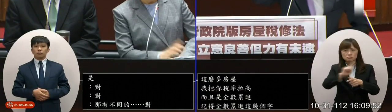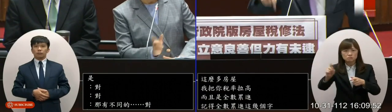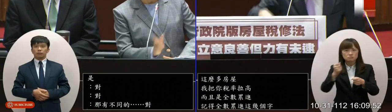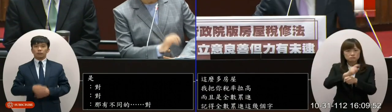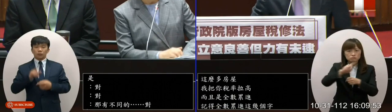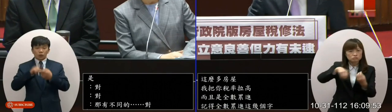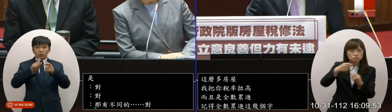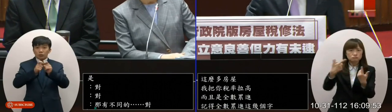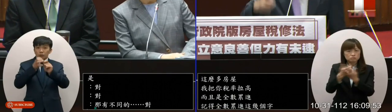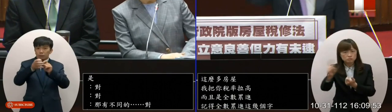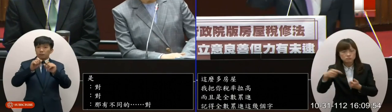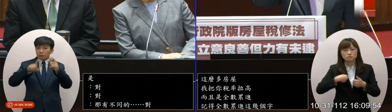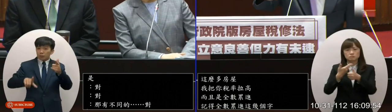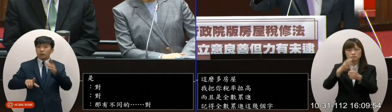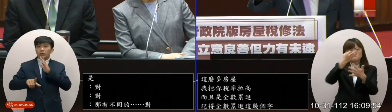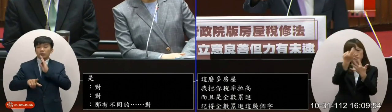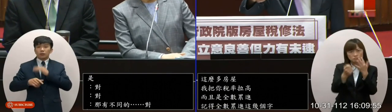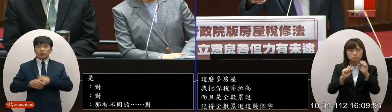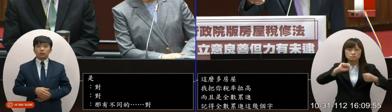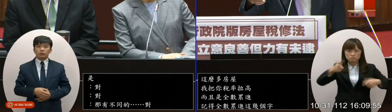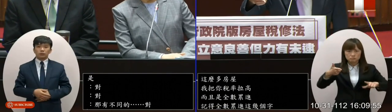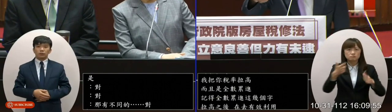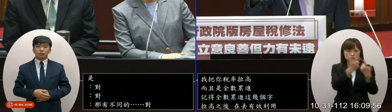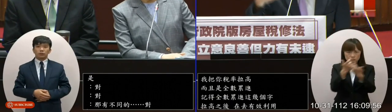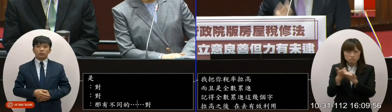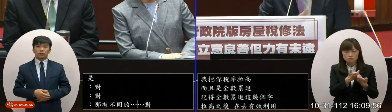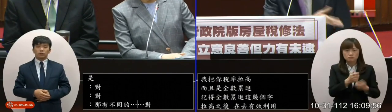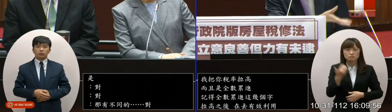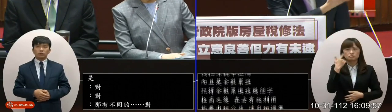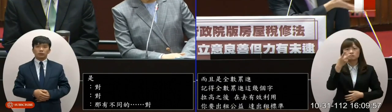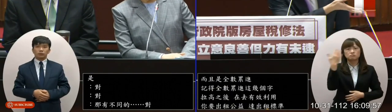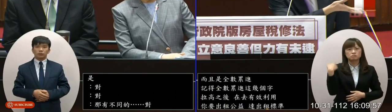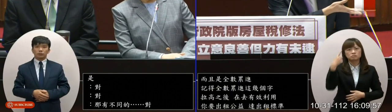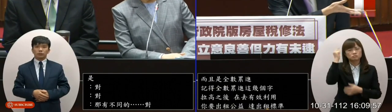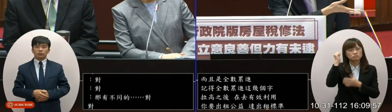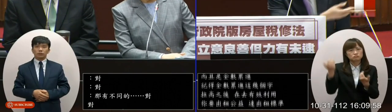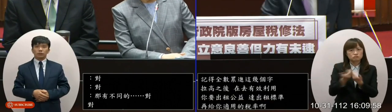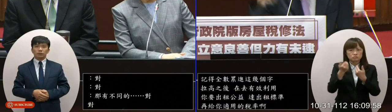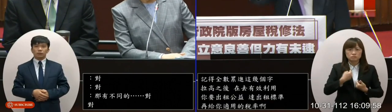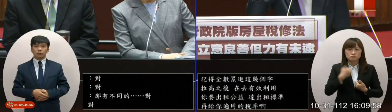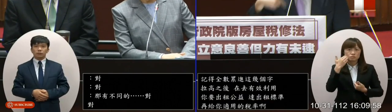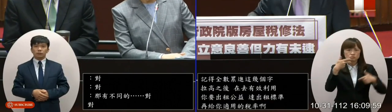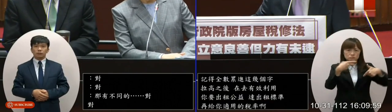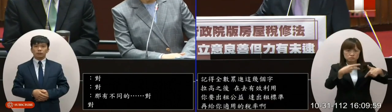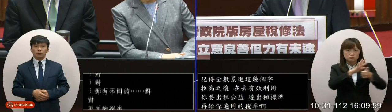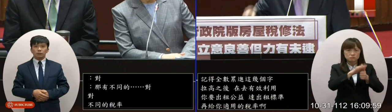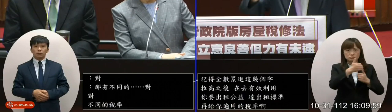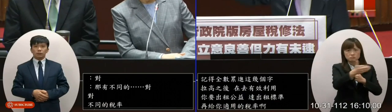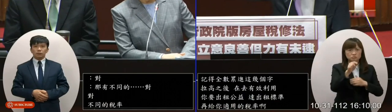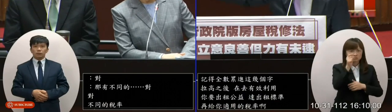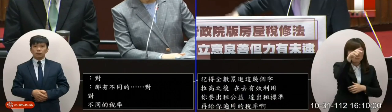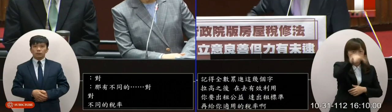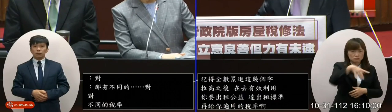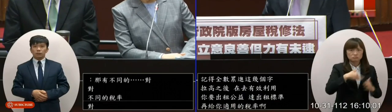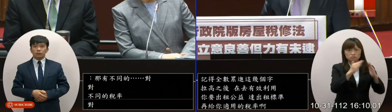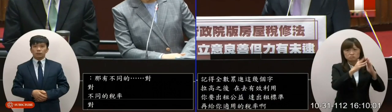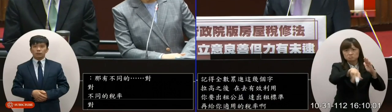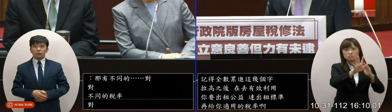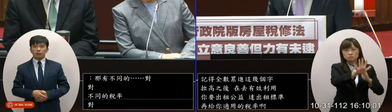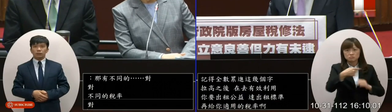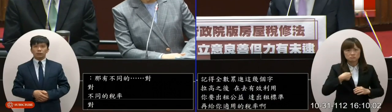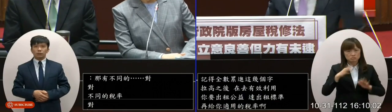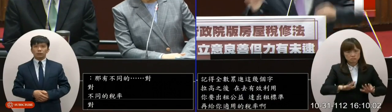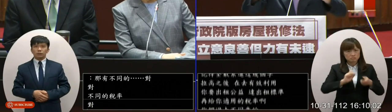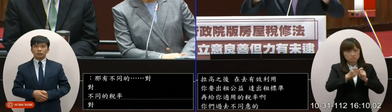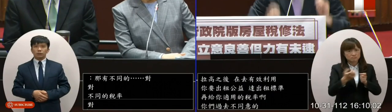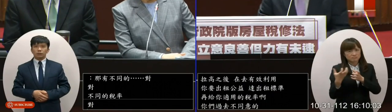對不同的稅率對我跟你講你們過去不同意的欸我如果在仁海鄉有偏鄉的房屋在你們現在的版本裡面我比建商的漁屋科還